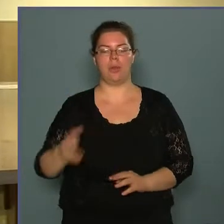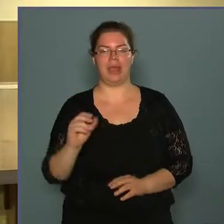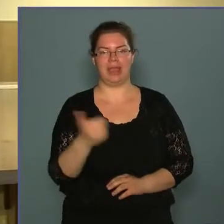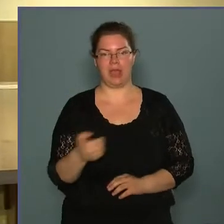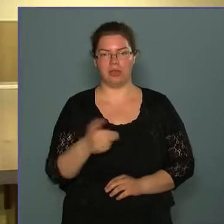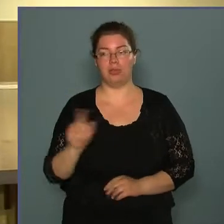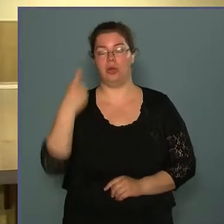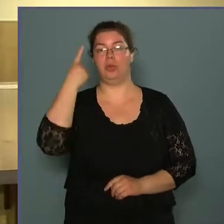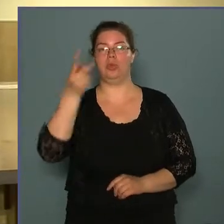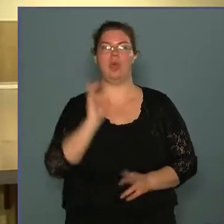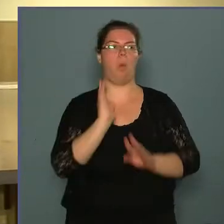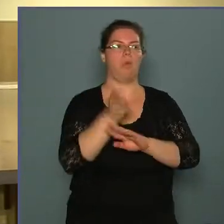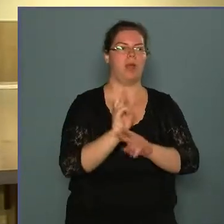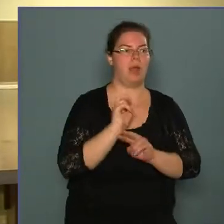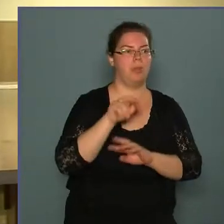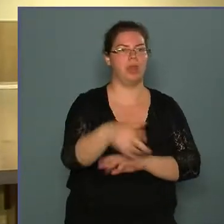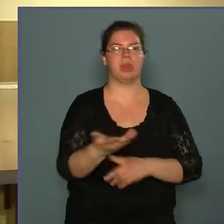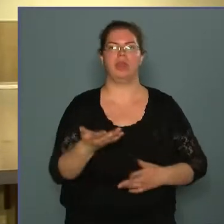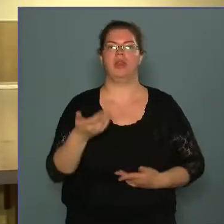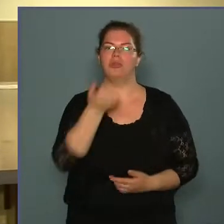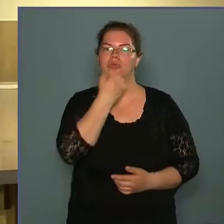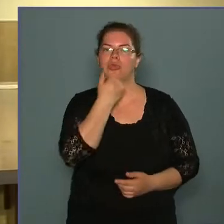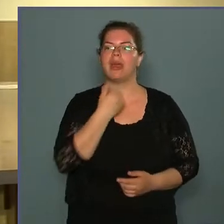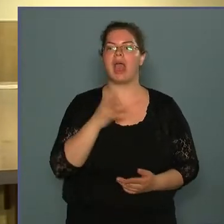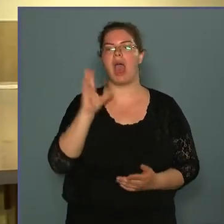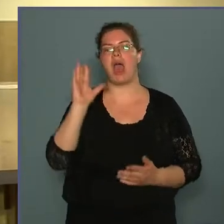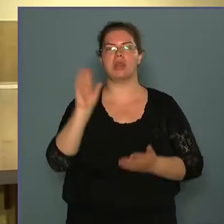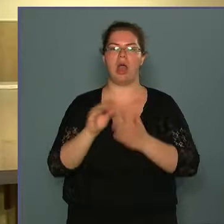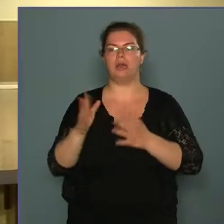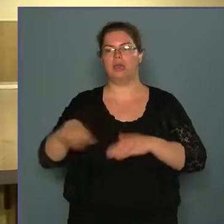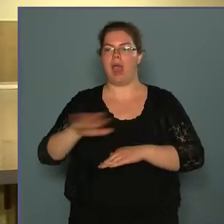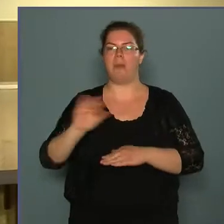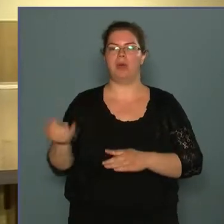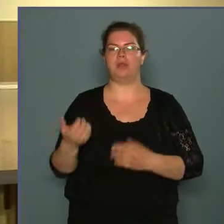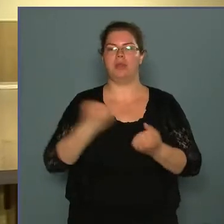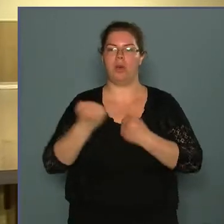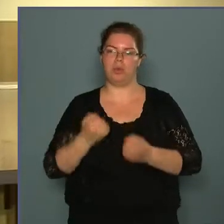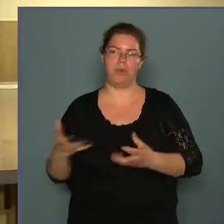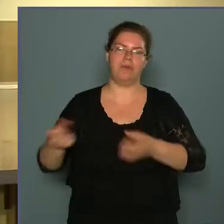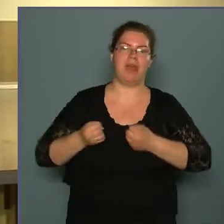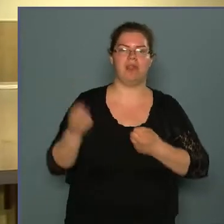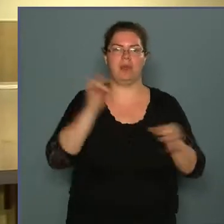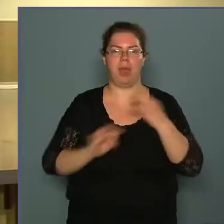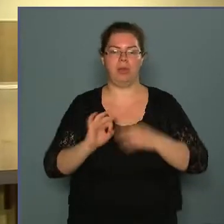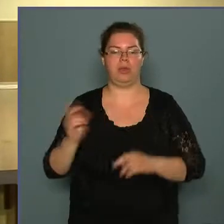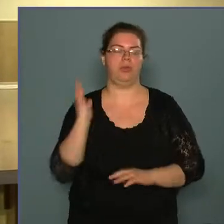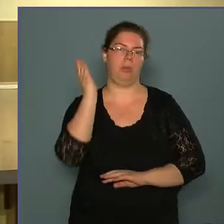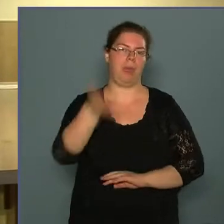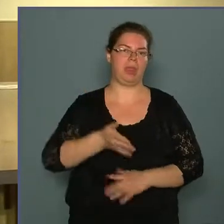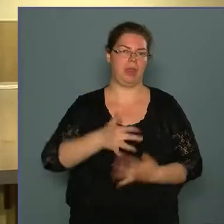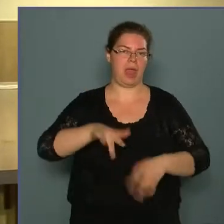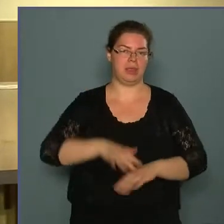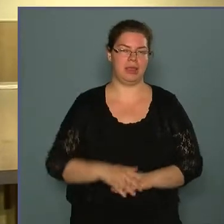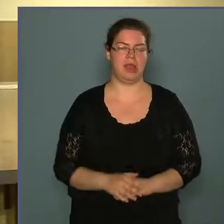egy SMS-t, és akkor tudják, hogy hova kell menni, ők mennek a saját laktanyájukba, fölveszik az autójukat, beöltöznek, és akkor mennek ki a helyszínre.